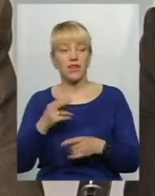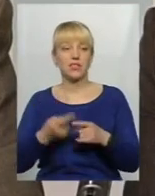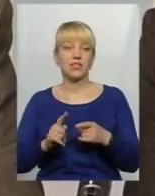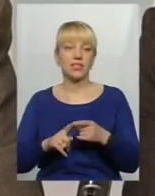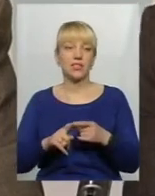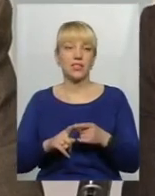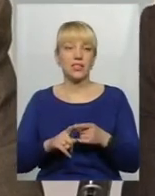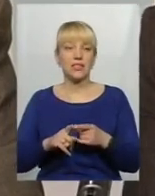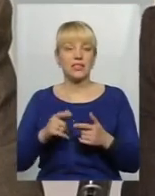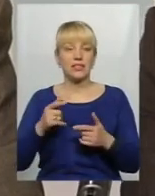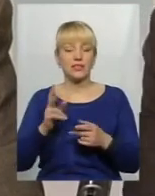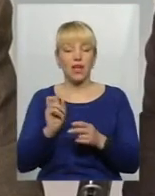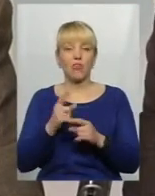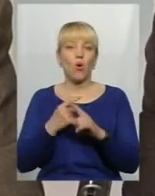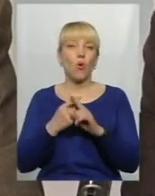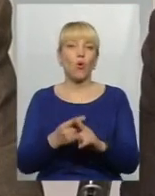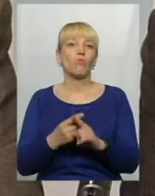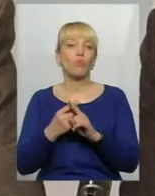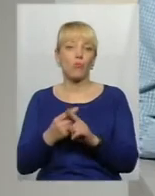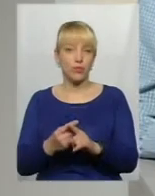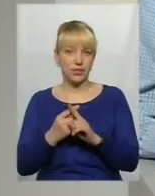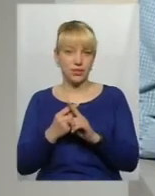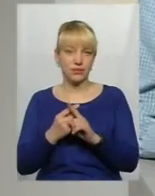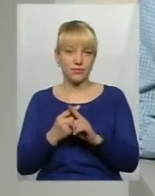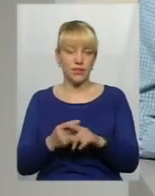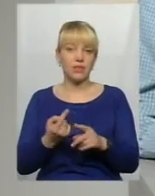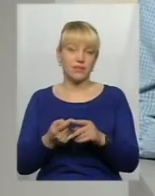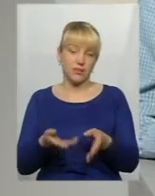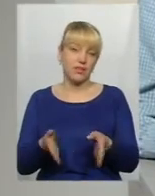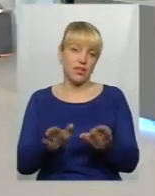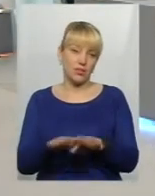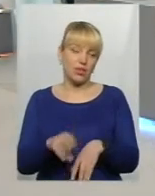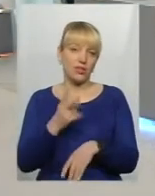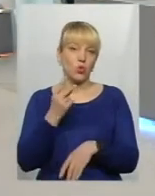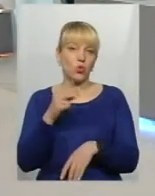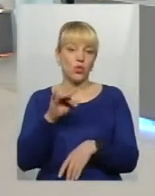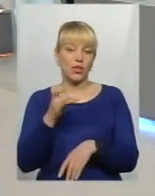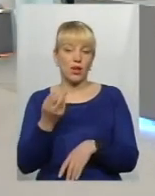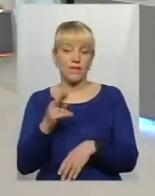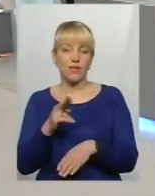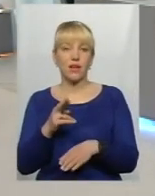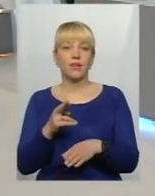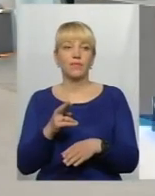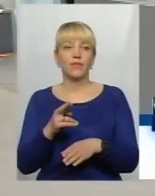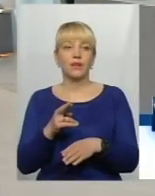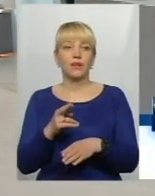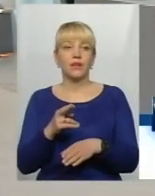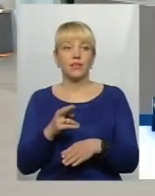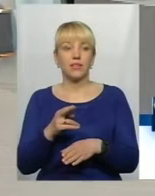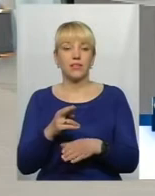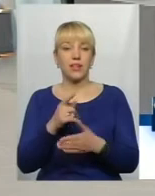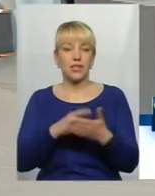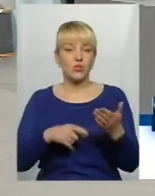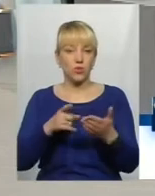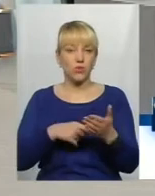міркувань якогось компромісу, як ви слушно зауважили, він залишається. Друге травня касується, касується 8 березня.